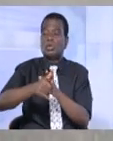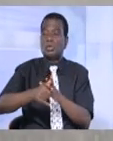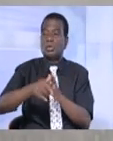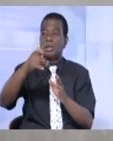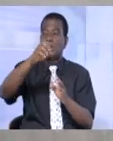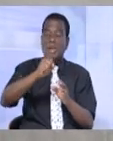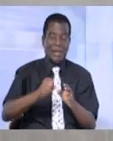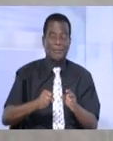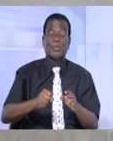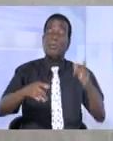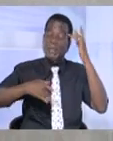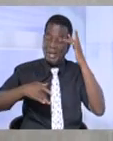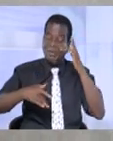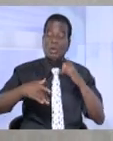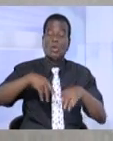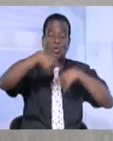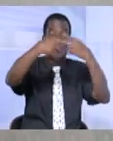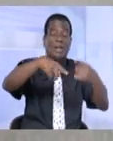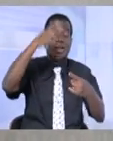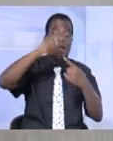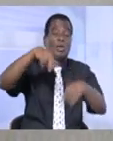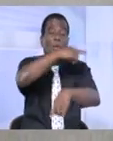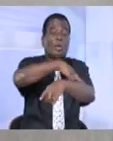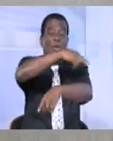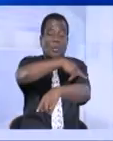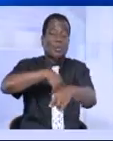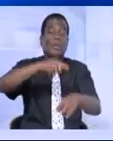six sont encore hospitalisées, selon le service médical.